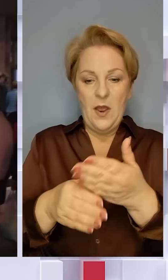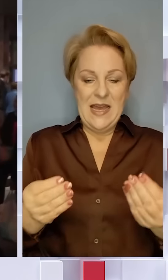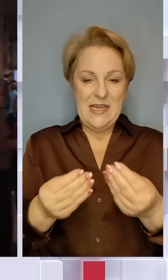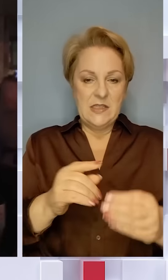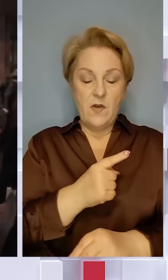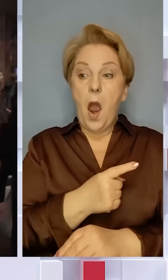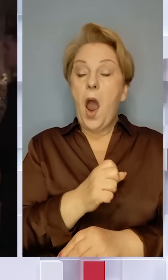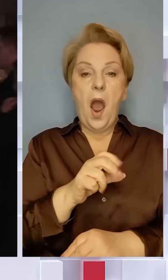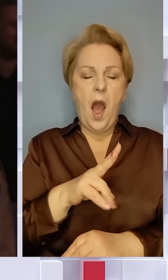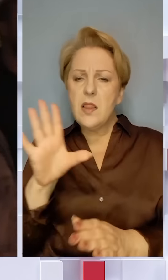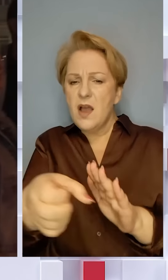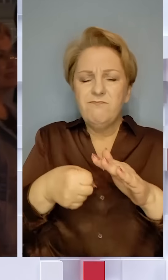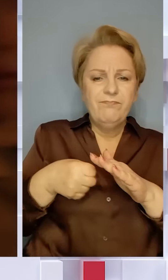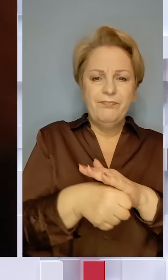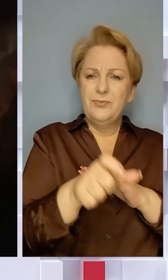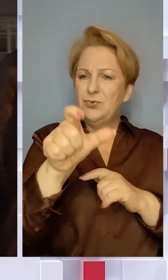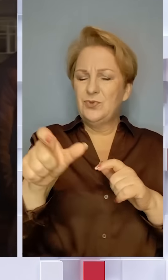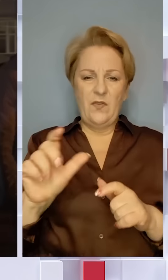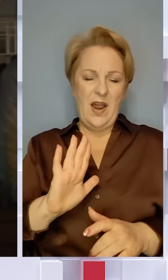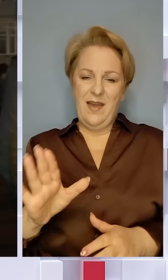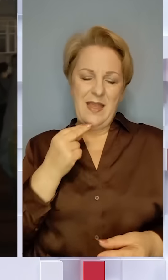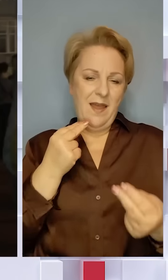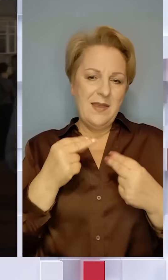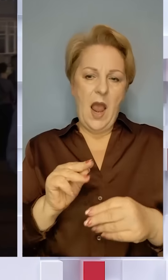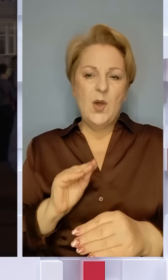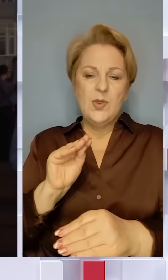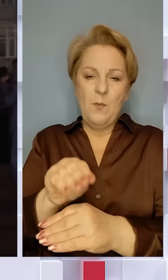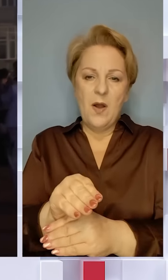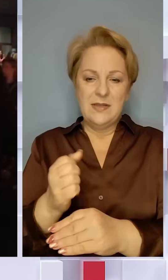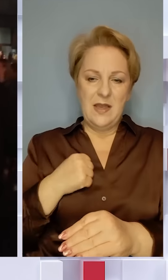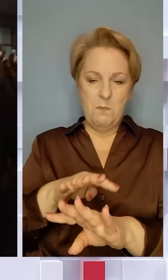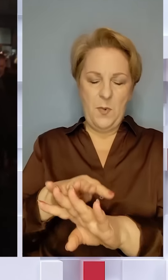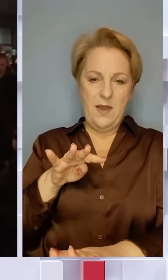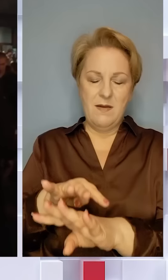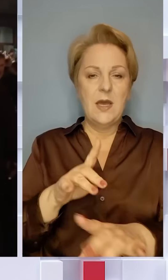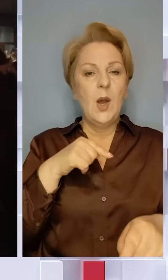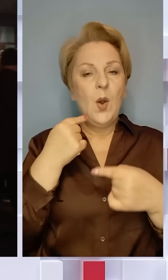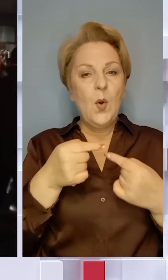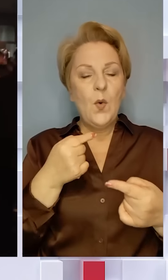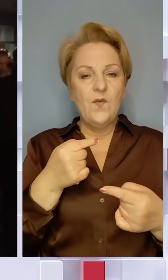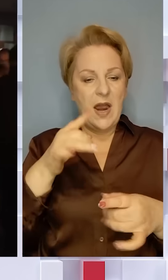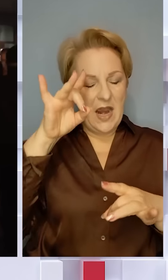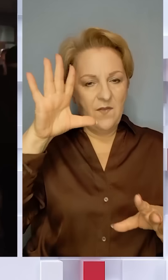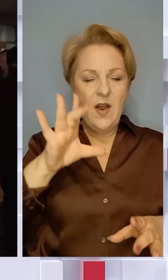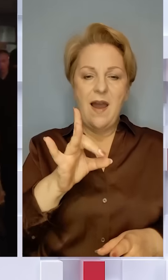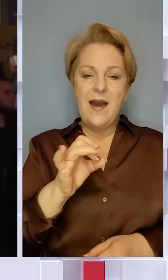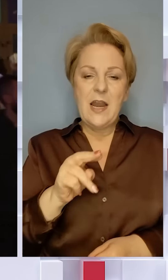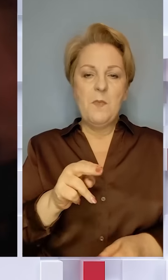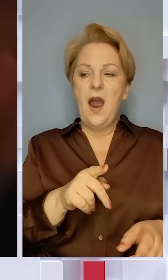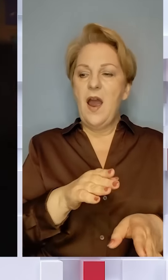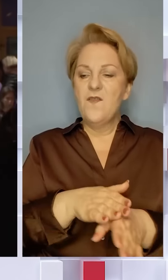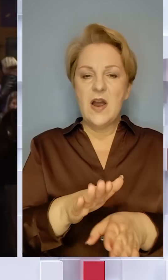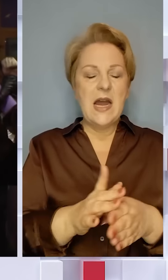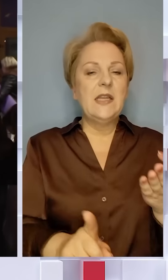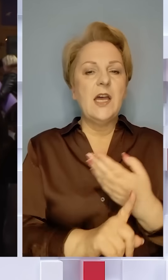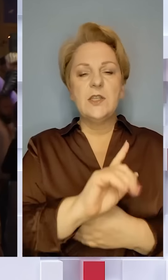сили. Але бусифіковані громадяни не завжди є якісним доповненням для підрозділів. Про це говорить її відомий реп-виконавець. Від